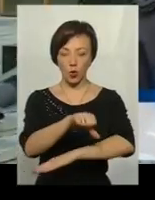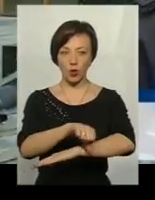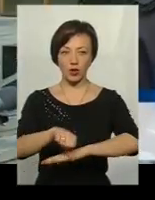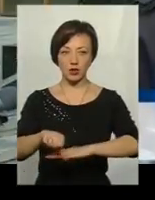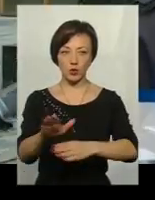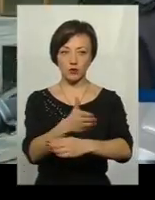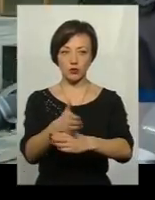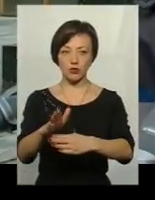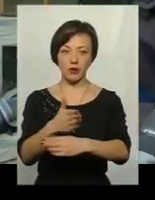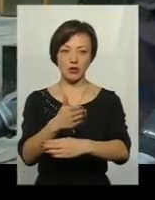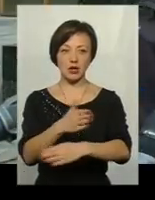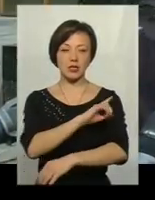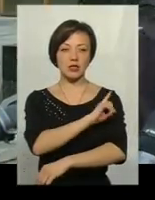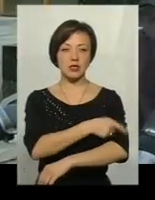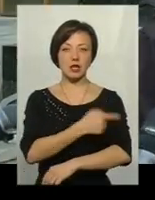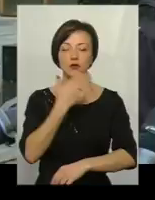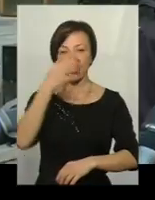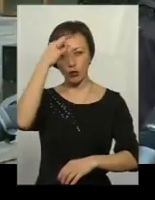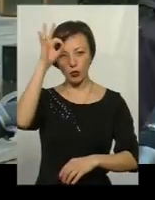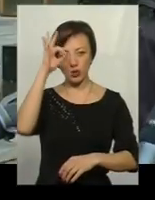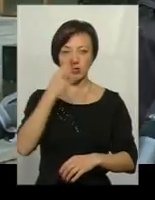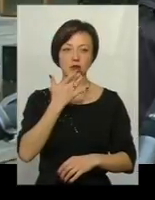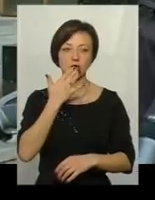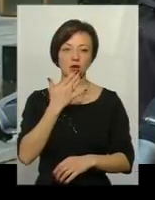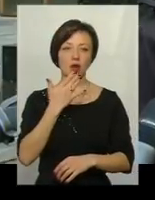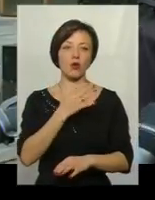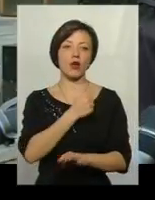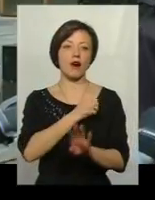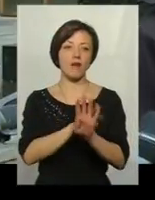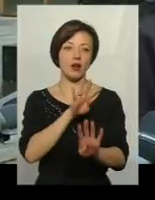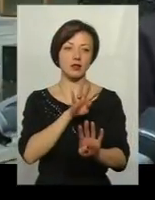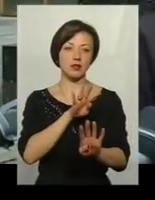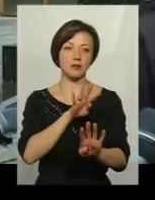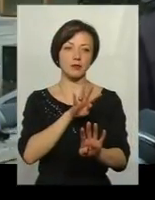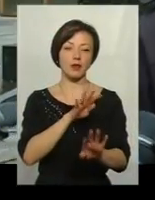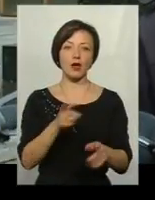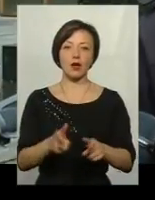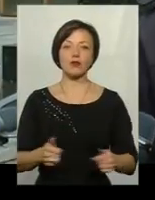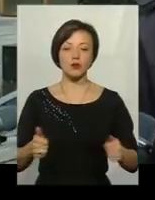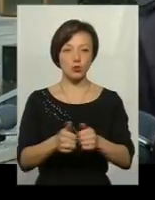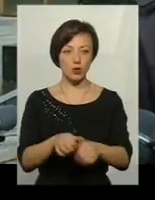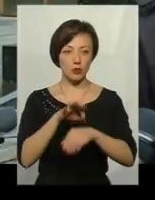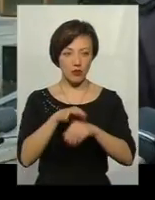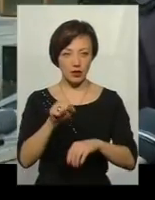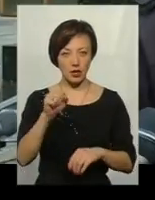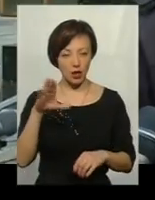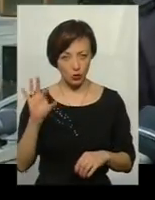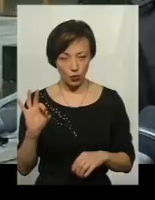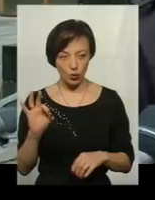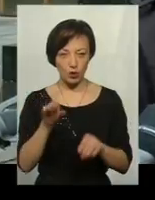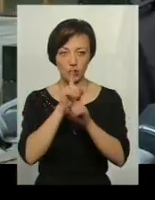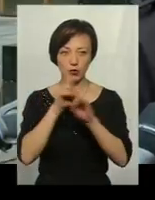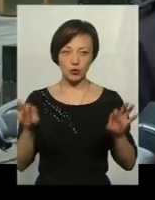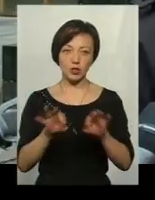силами Національної поліції та Національної гвардії. В зоні проведення антитерористичної операції не буде